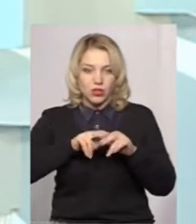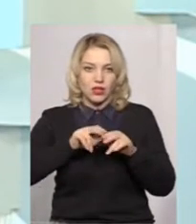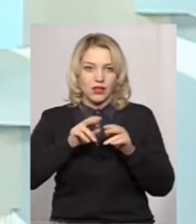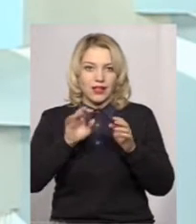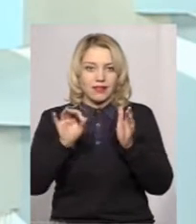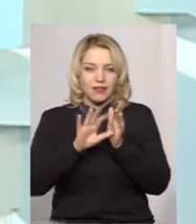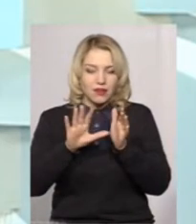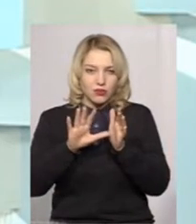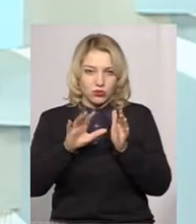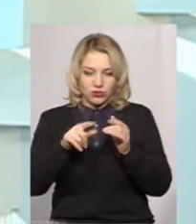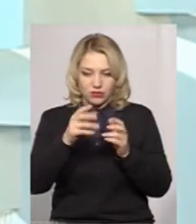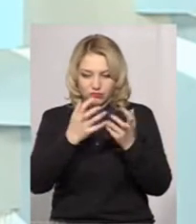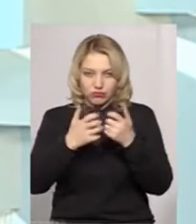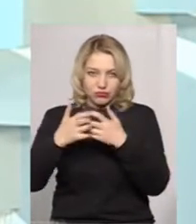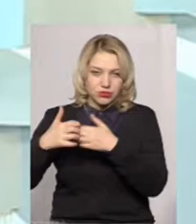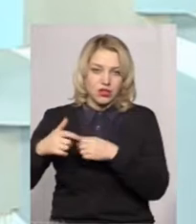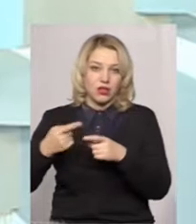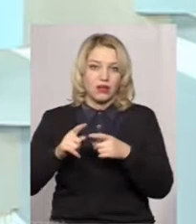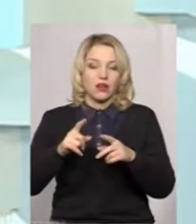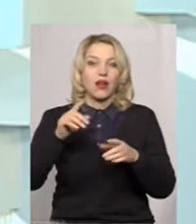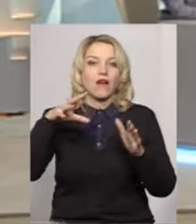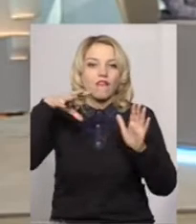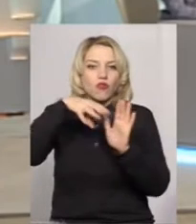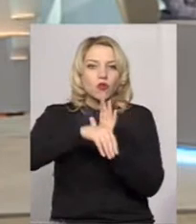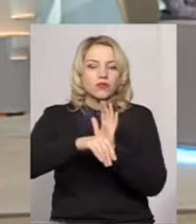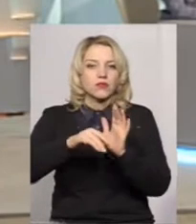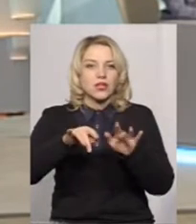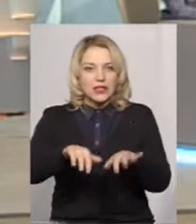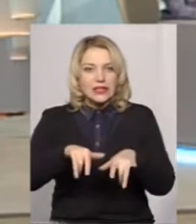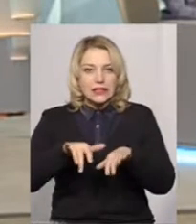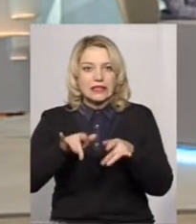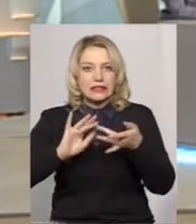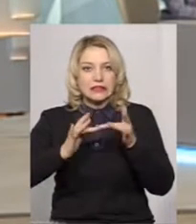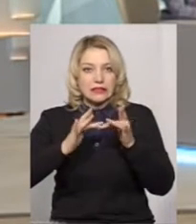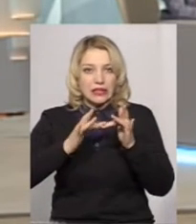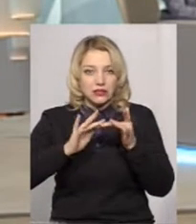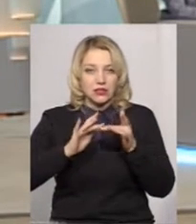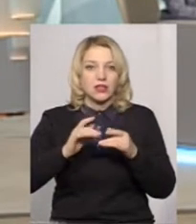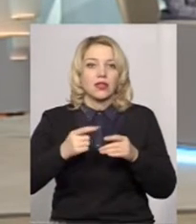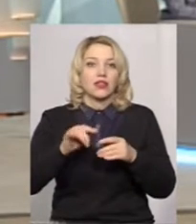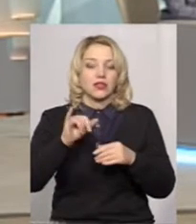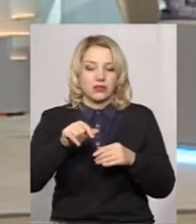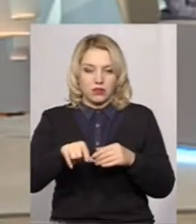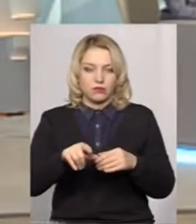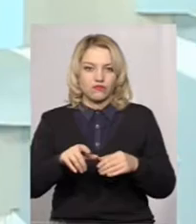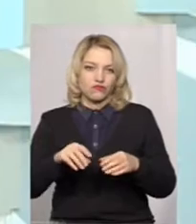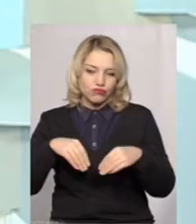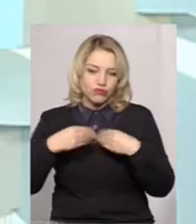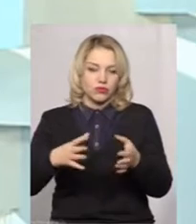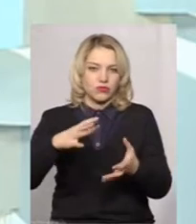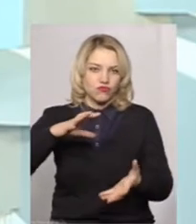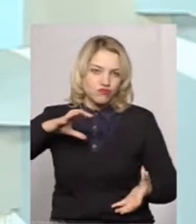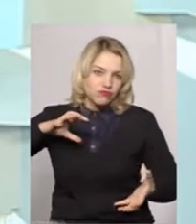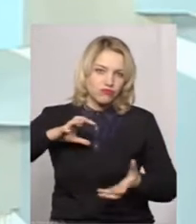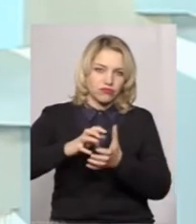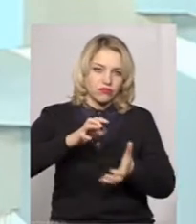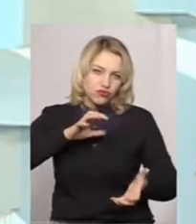і насправді це все підключено до інтернету, і одночасно накачується тиск. Зрозуміло, що потрібен якісний